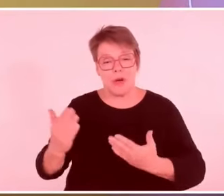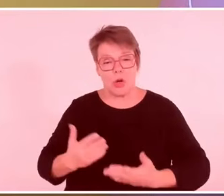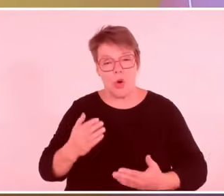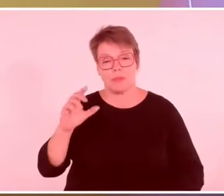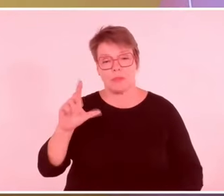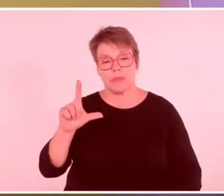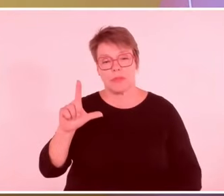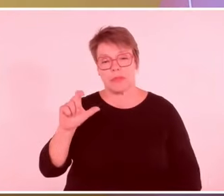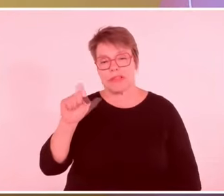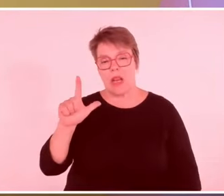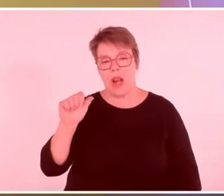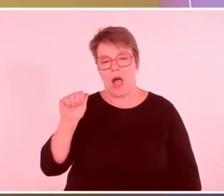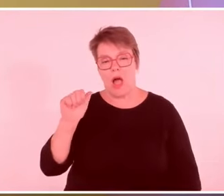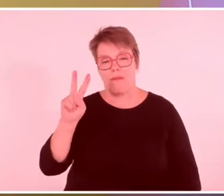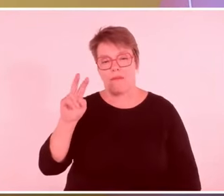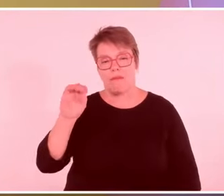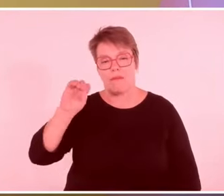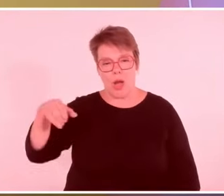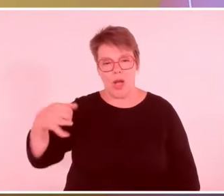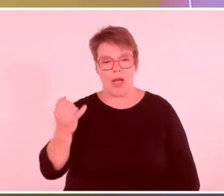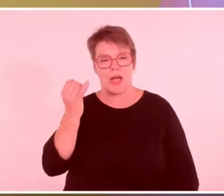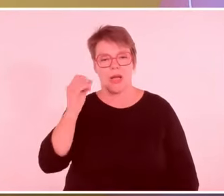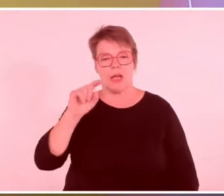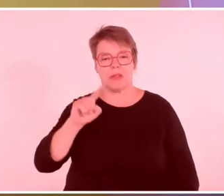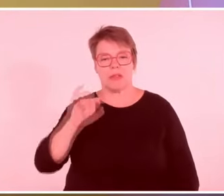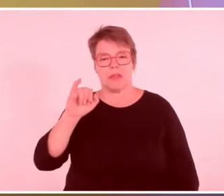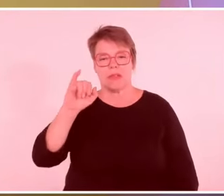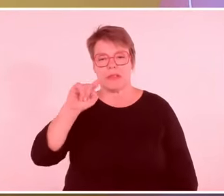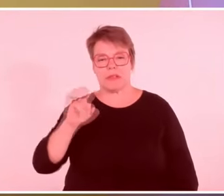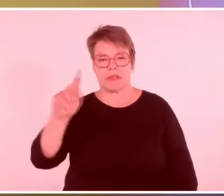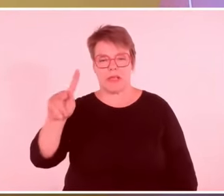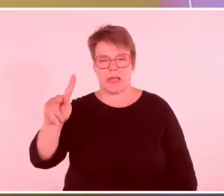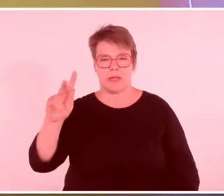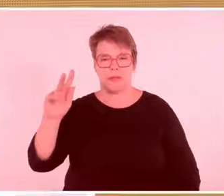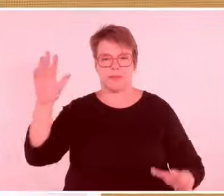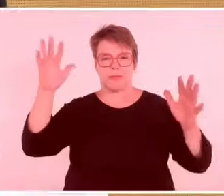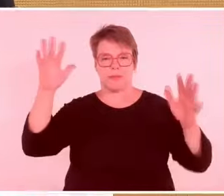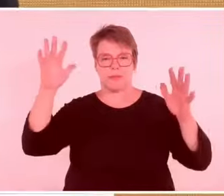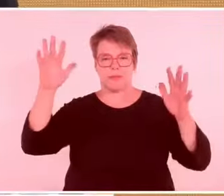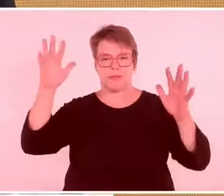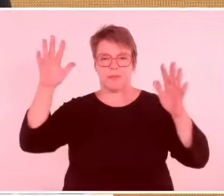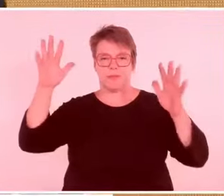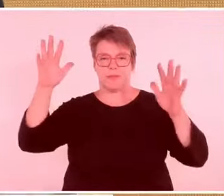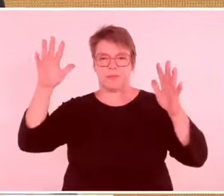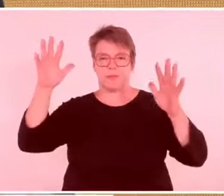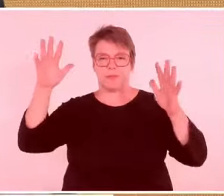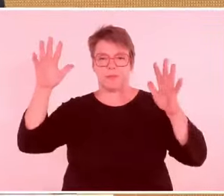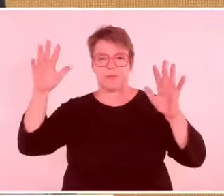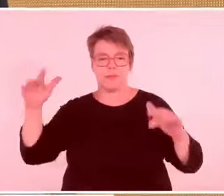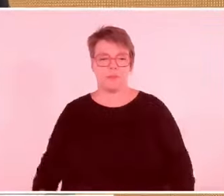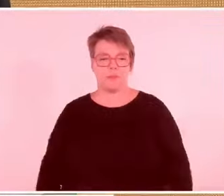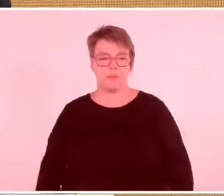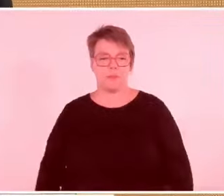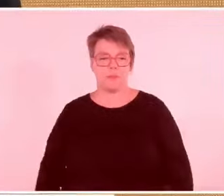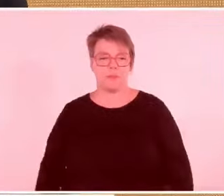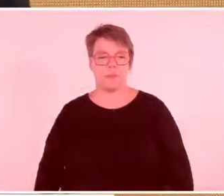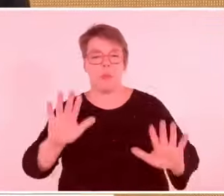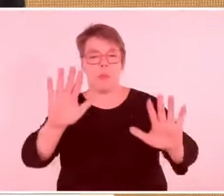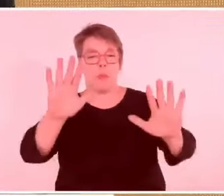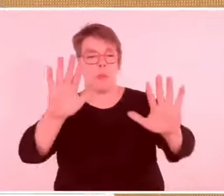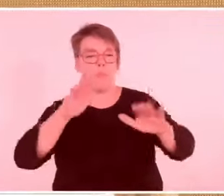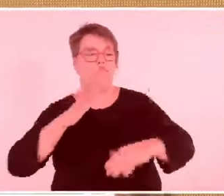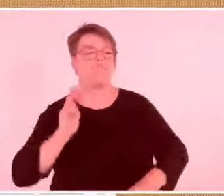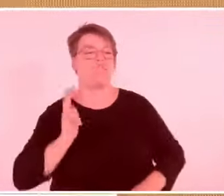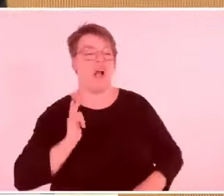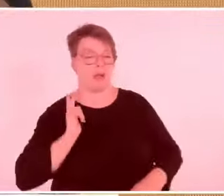Warten Sie mal mit dem Applaus. Hinterher applausieren Sie vielleicht doch nicht. Ich bin stolz, hier sein zu